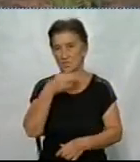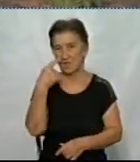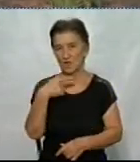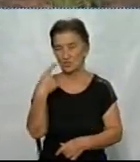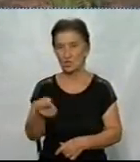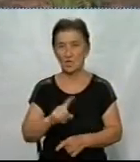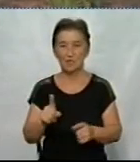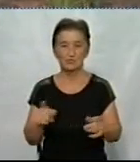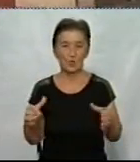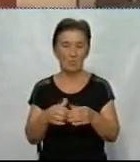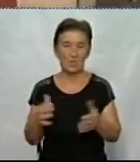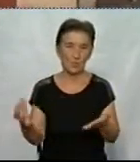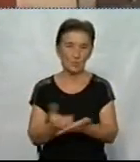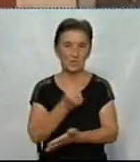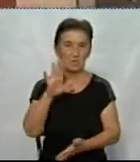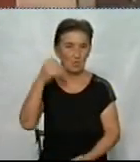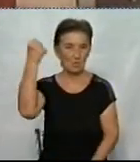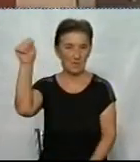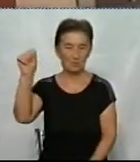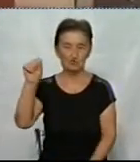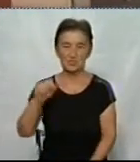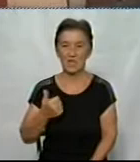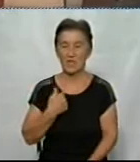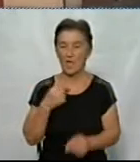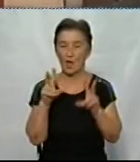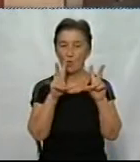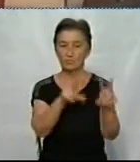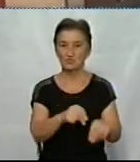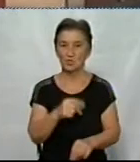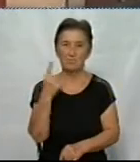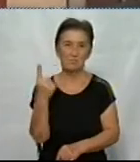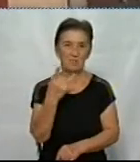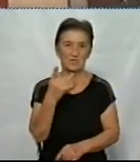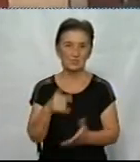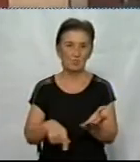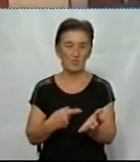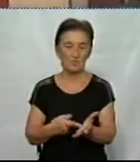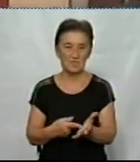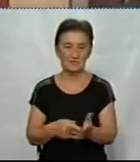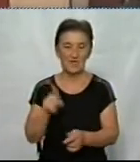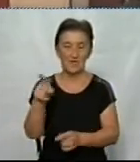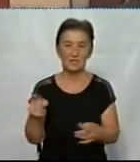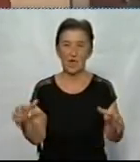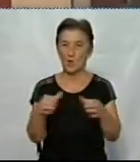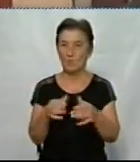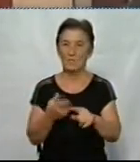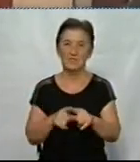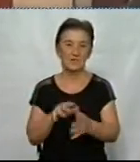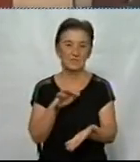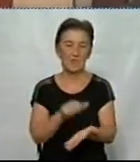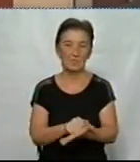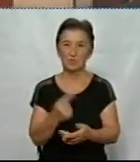отримає команда-переможець. Я пообіцяв першому місію, та команда, яка займе перше місце,